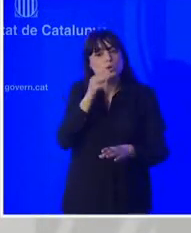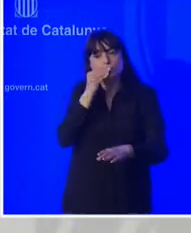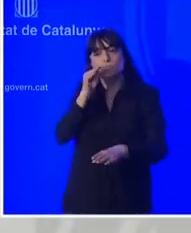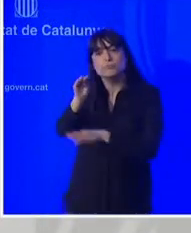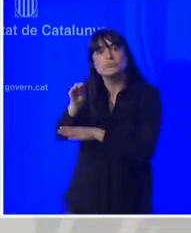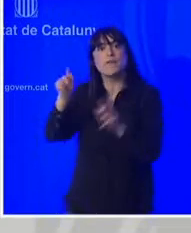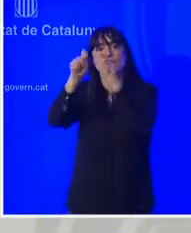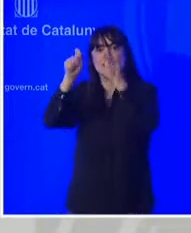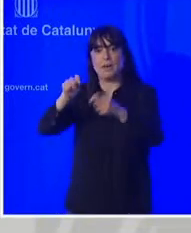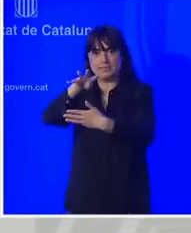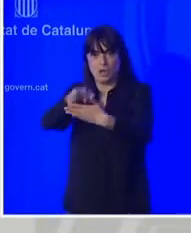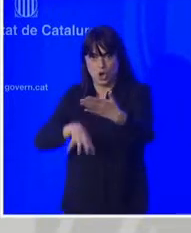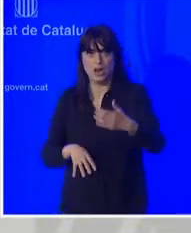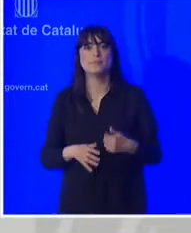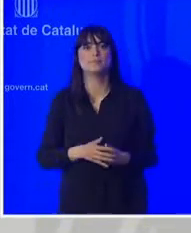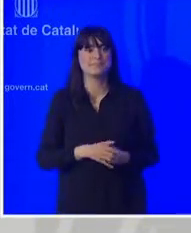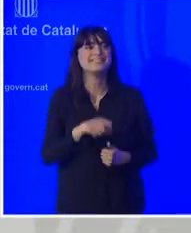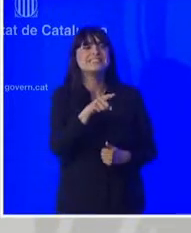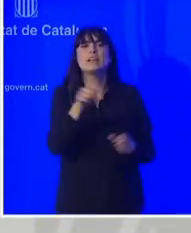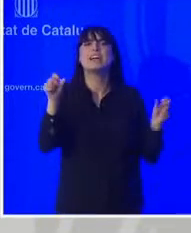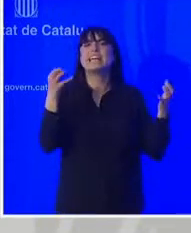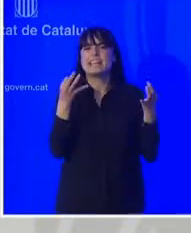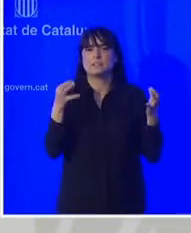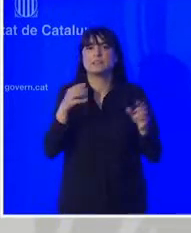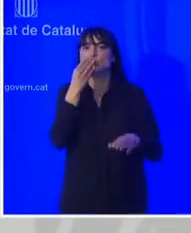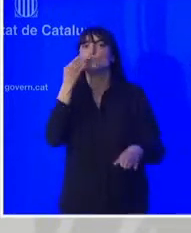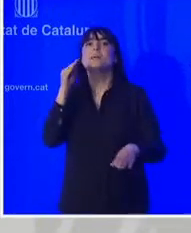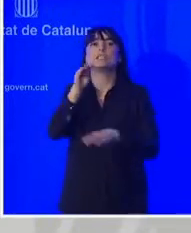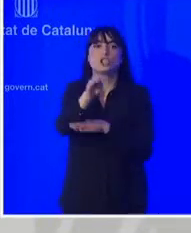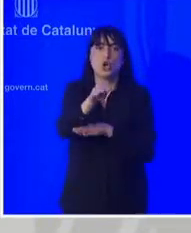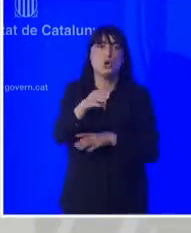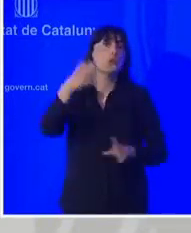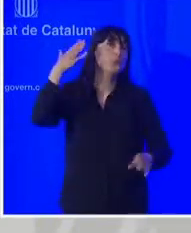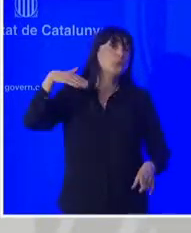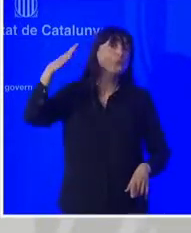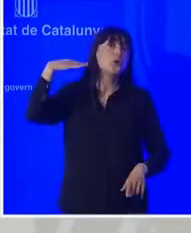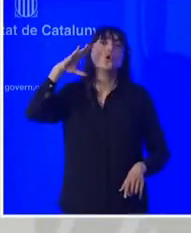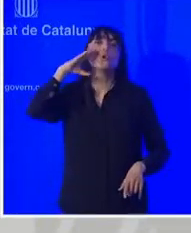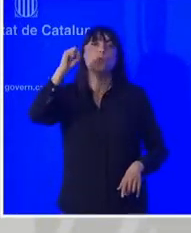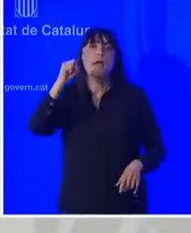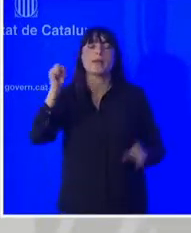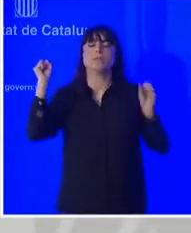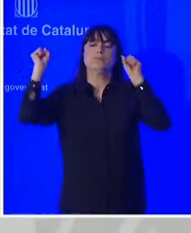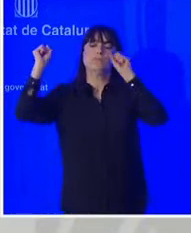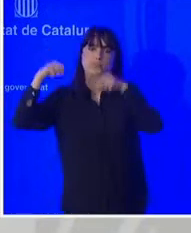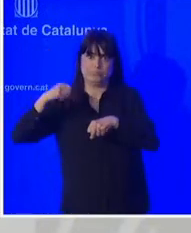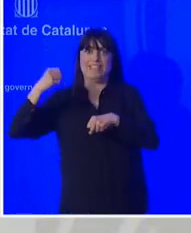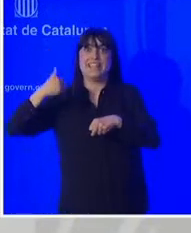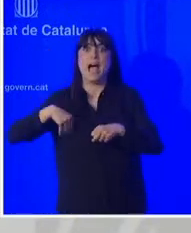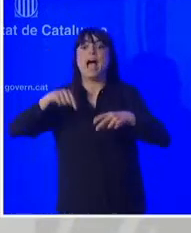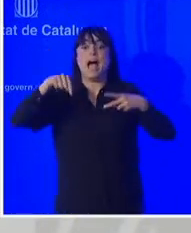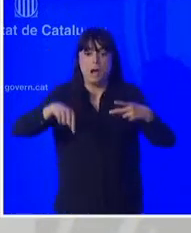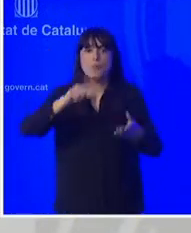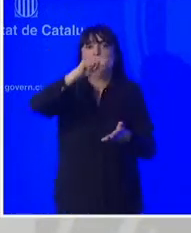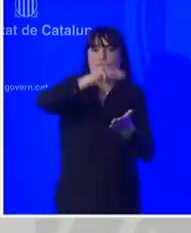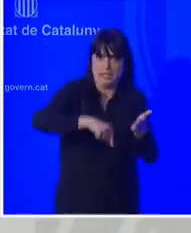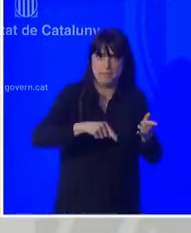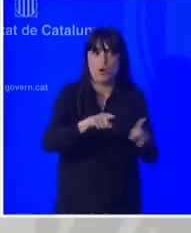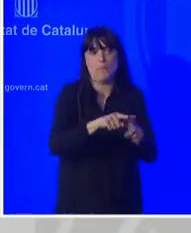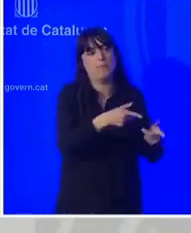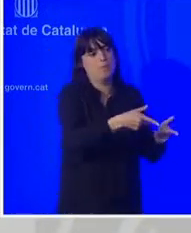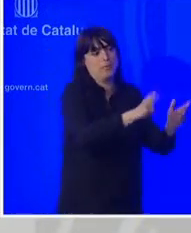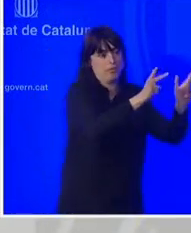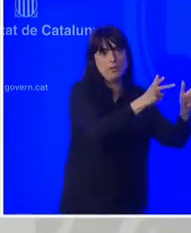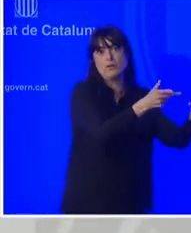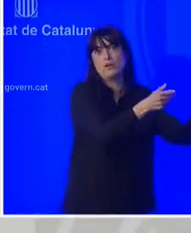tracta de la formalització de la subvenció que el govern va acordar al seu dia per tal de facilitar que Fira de Barcelona pugui fer front